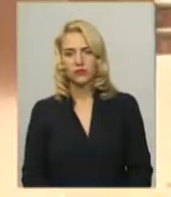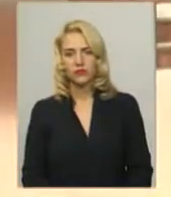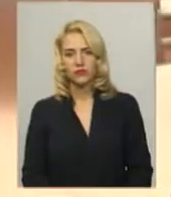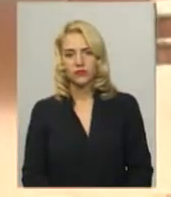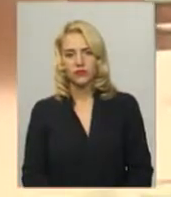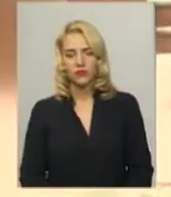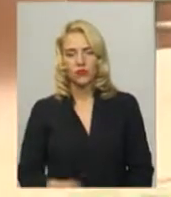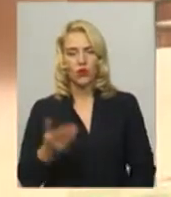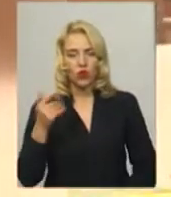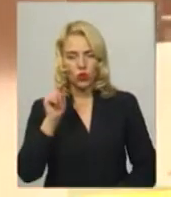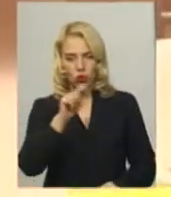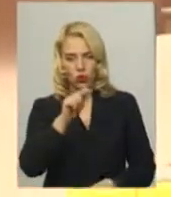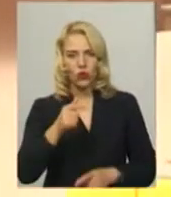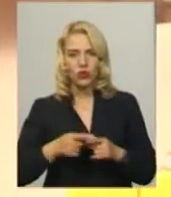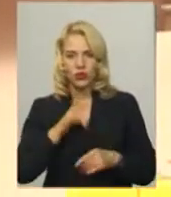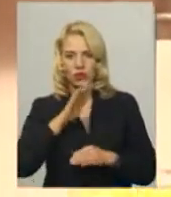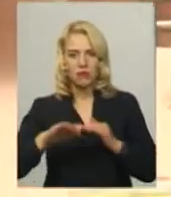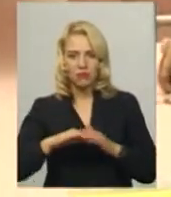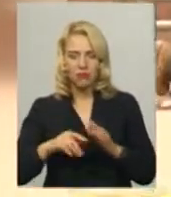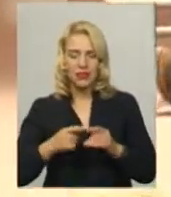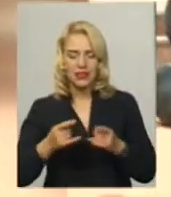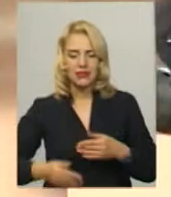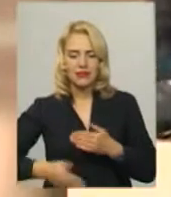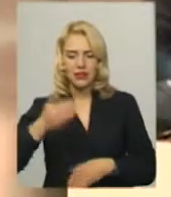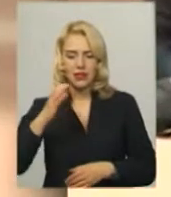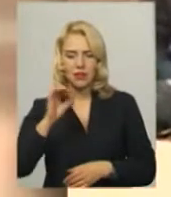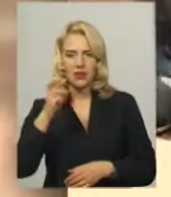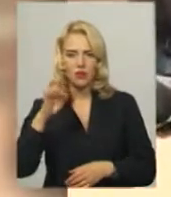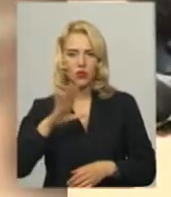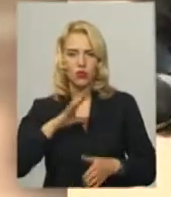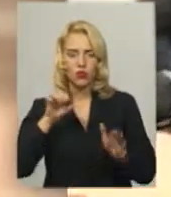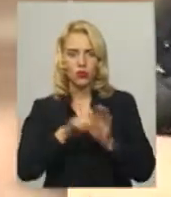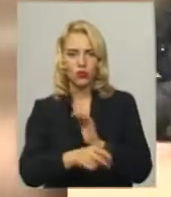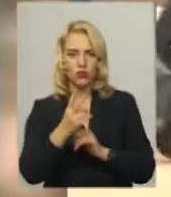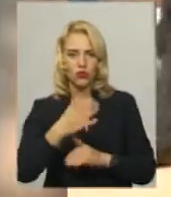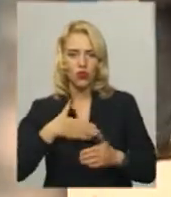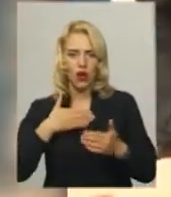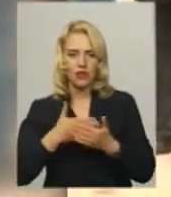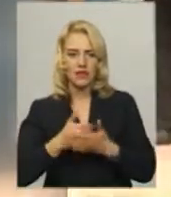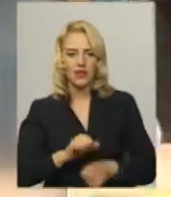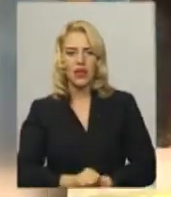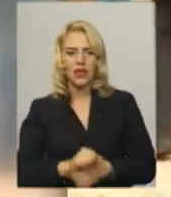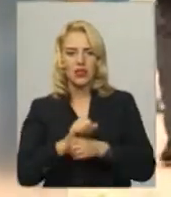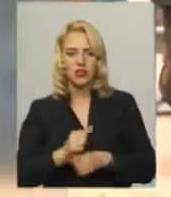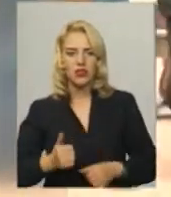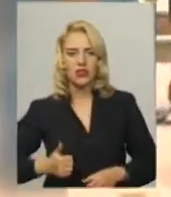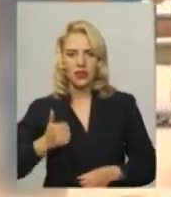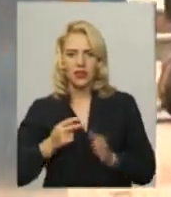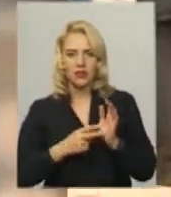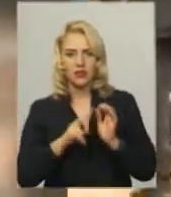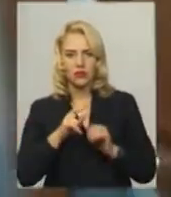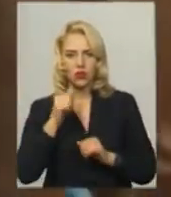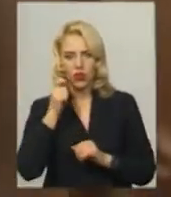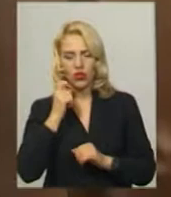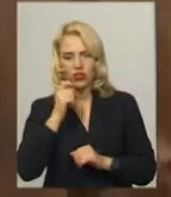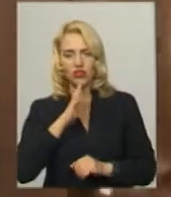Тоді під стінами управління Служби безпеки в області було вбито двох активістів Революції Гідності. Це 72-річна хмельничанка Людмила